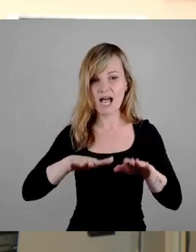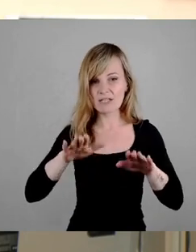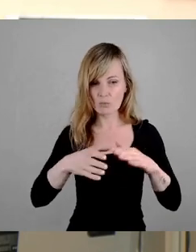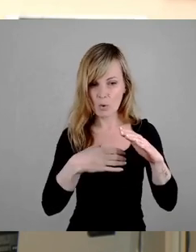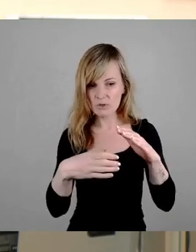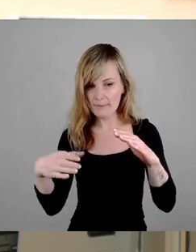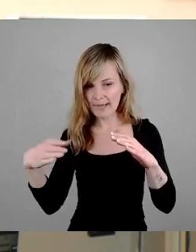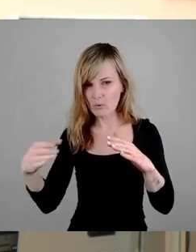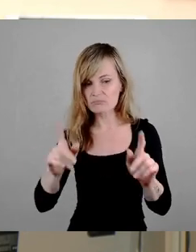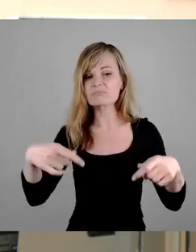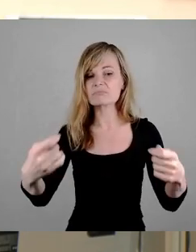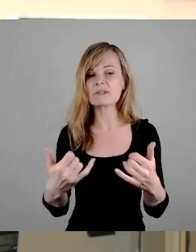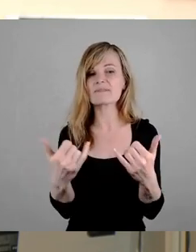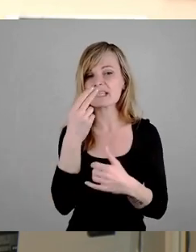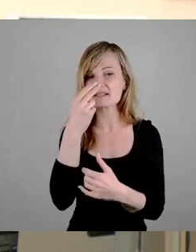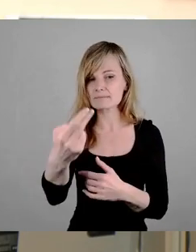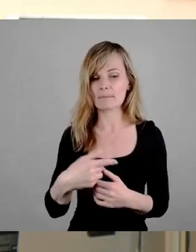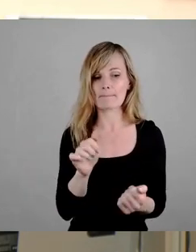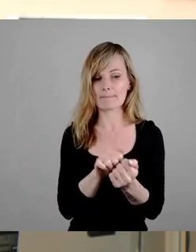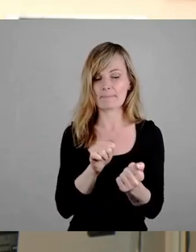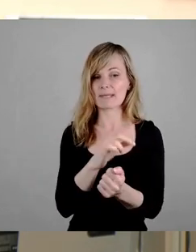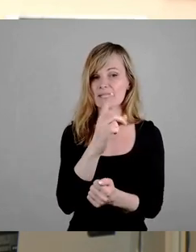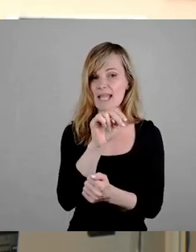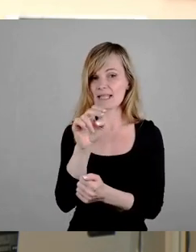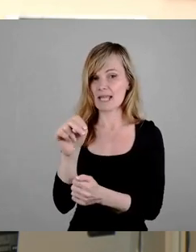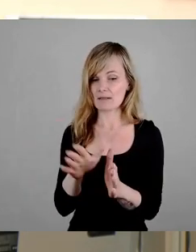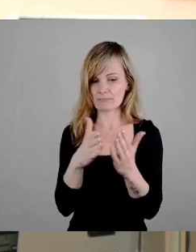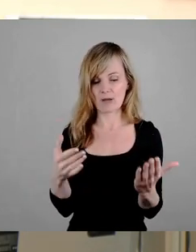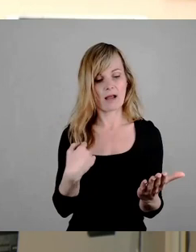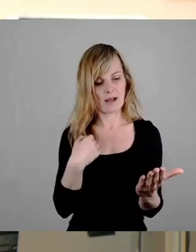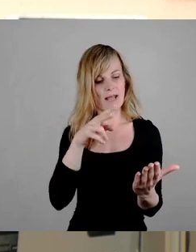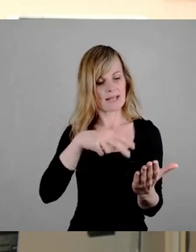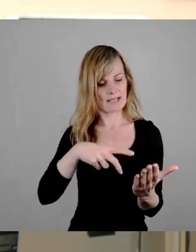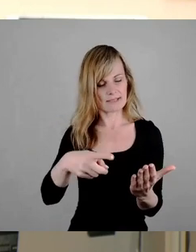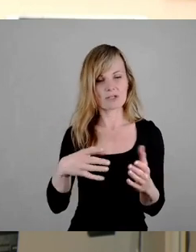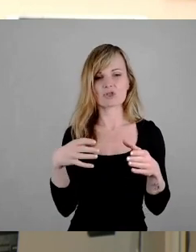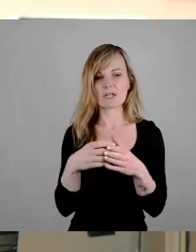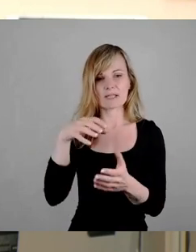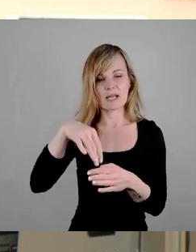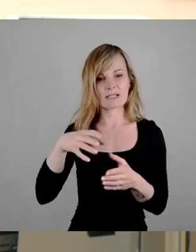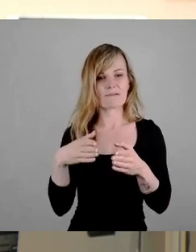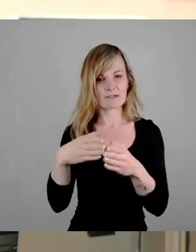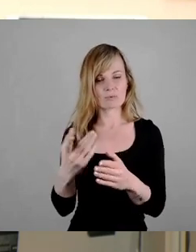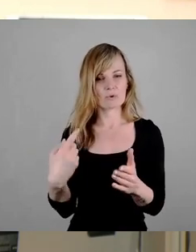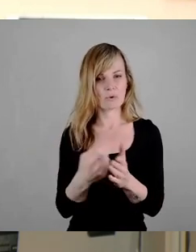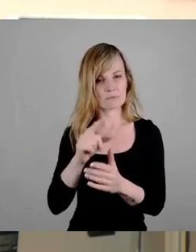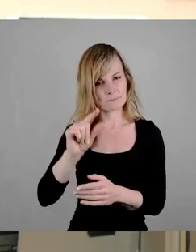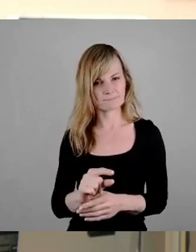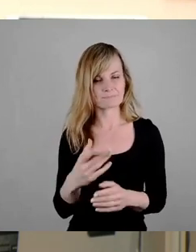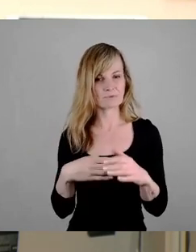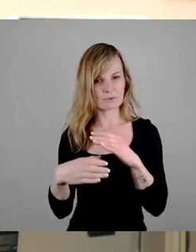Wir konnten in der Presse, in der DNN nachlesen, dass sich die Stadtratsfraktion für eine kostengünstige Unterbringung von